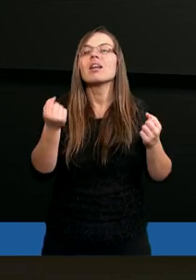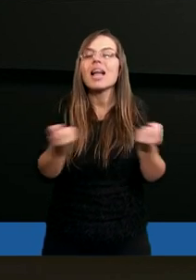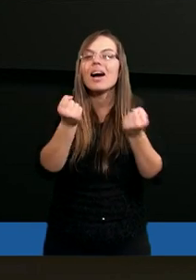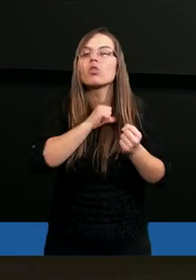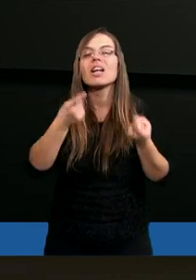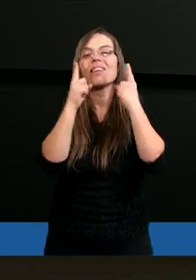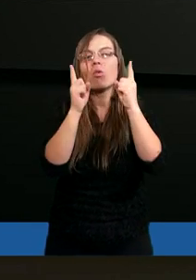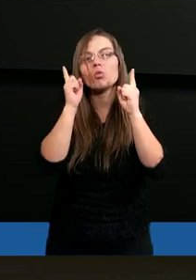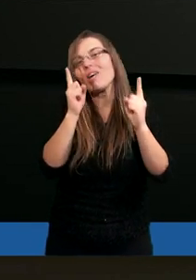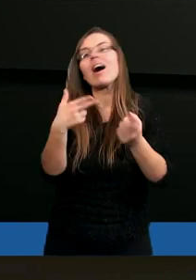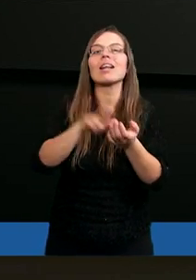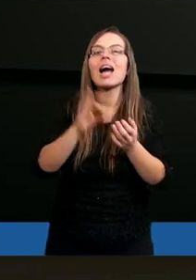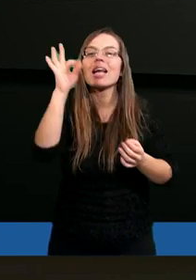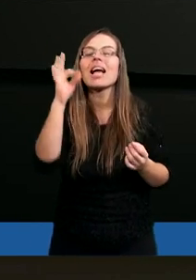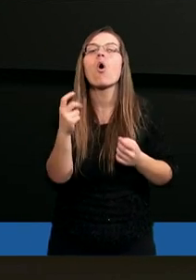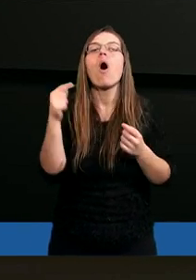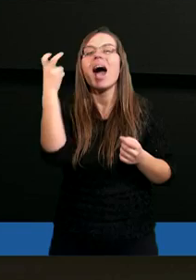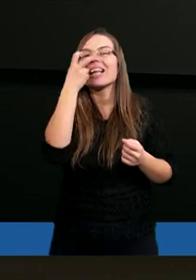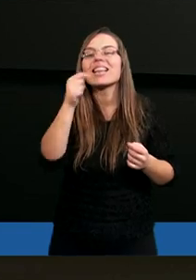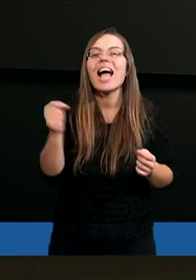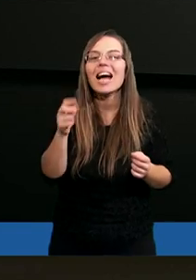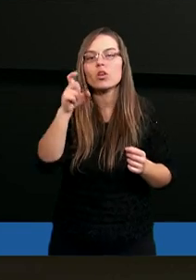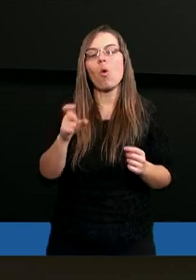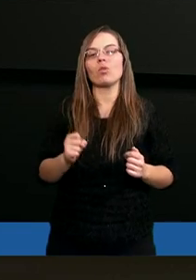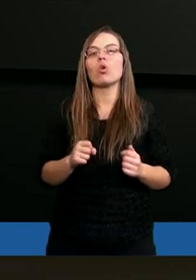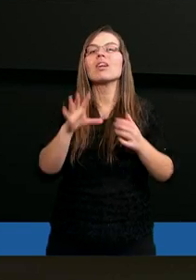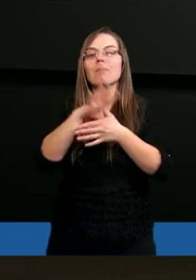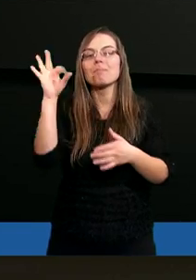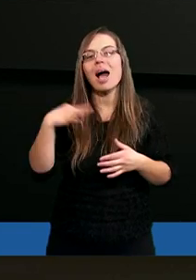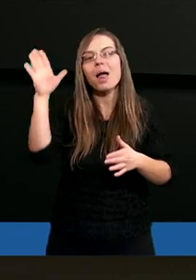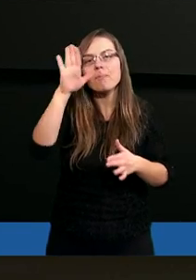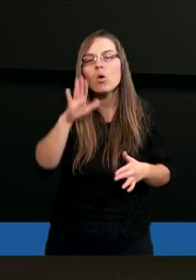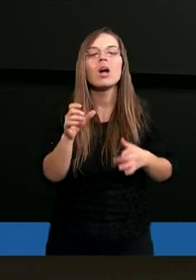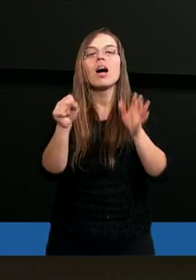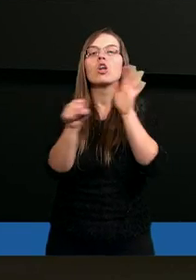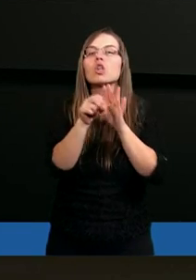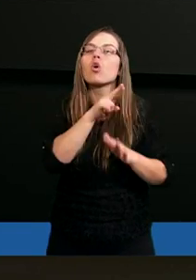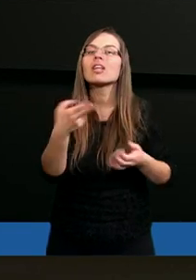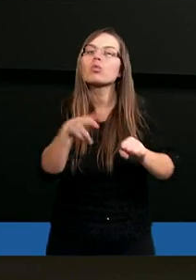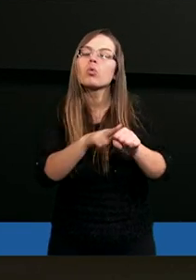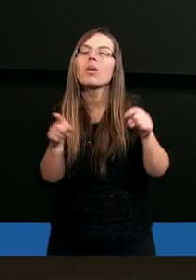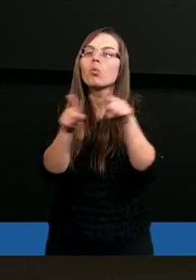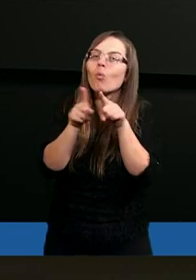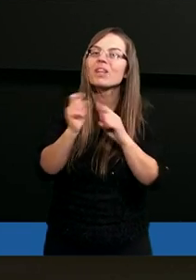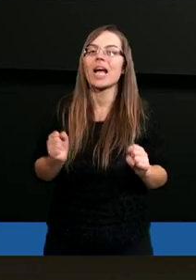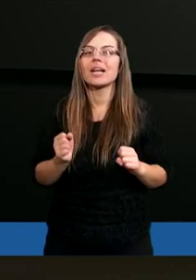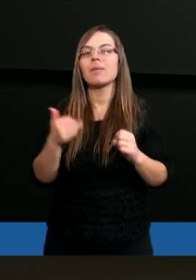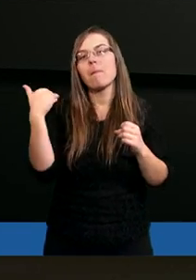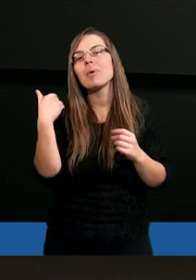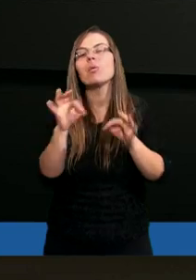starającego się zwrócić uwagę na jego interesowność w podchodzeniu do Pana Boga, ale zarzutu, który chyba również